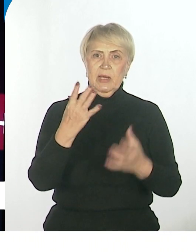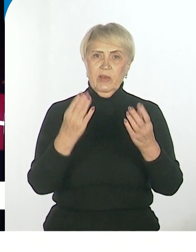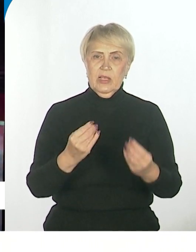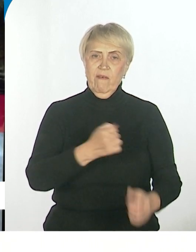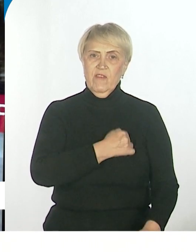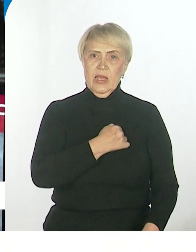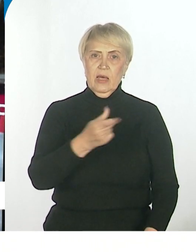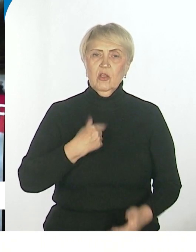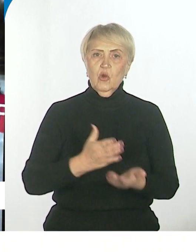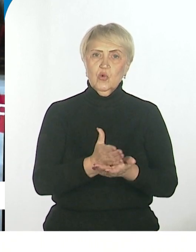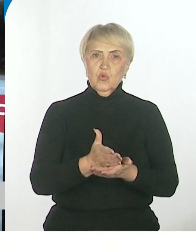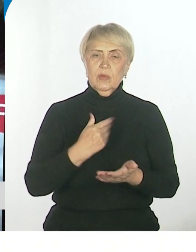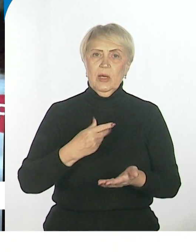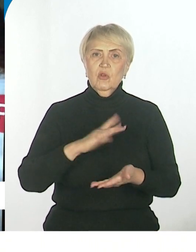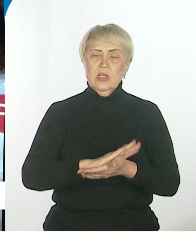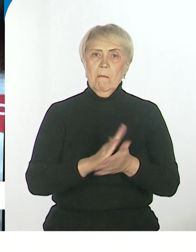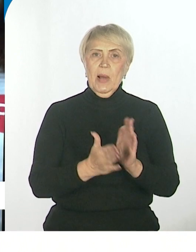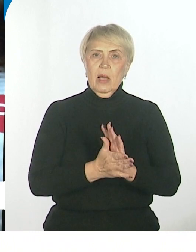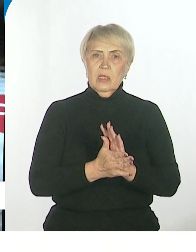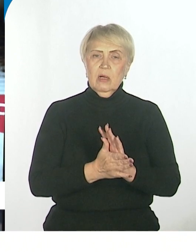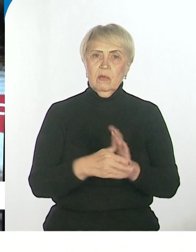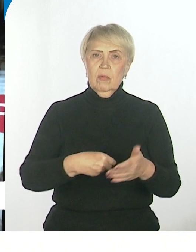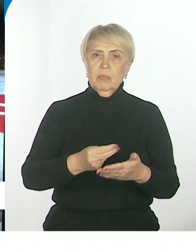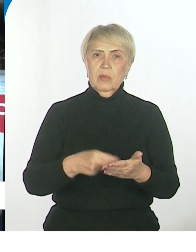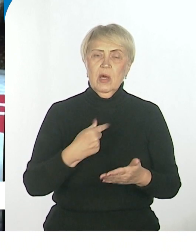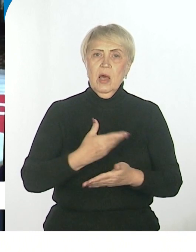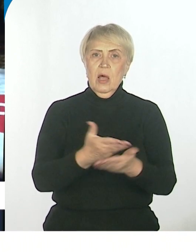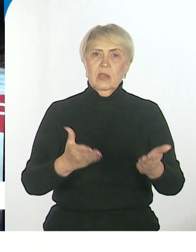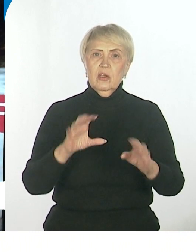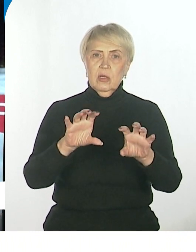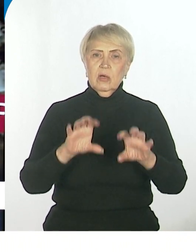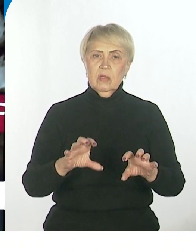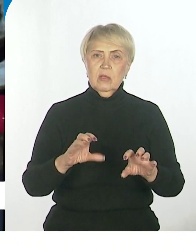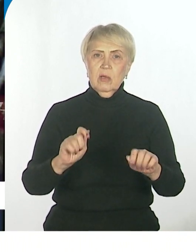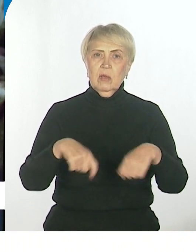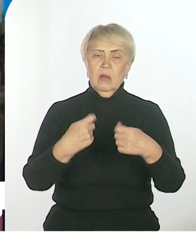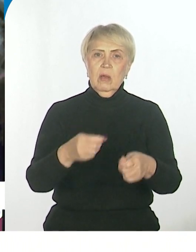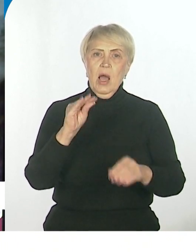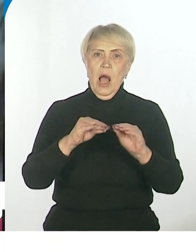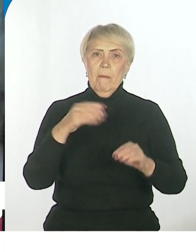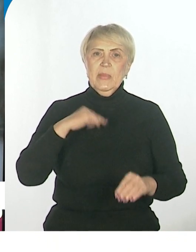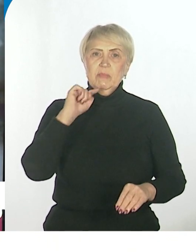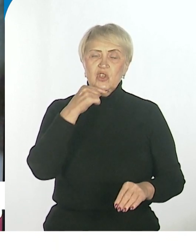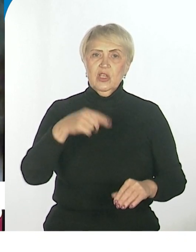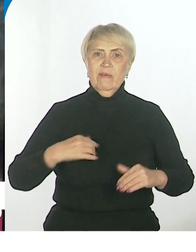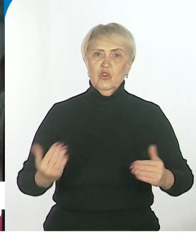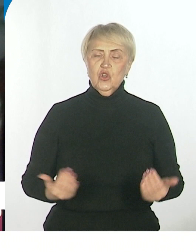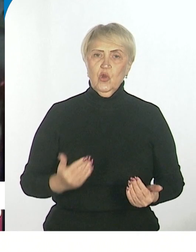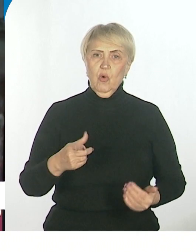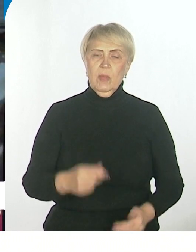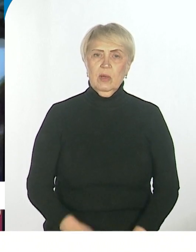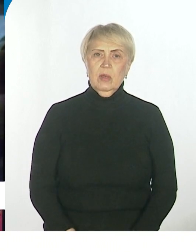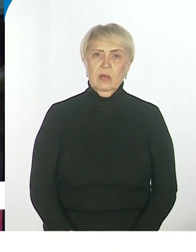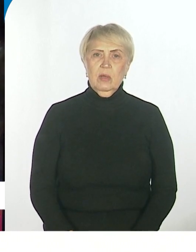военной службы по контракту нашим законодательствам предусмотрено обеспечение жильем. То есть